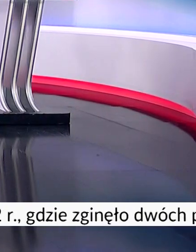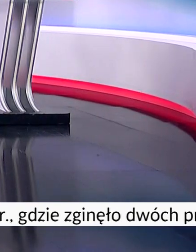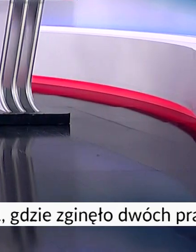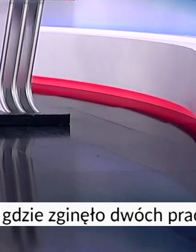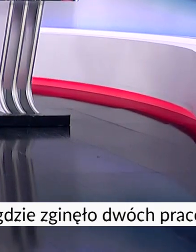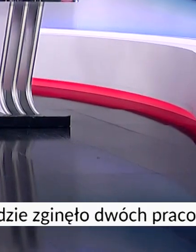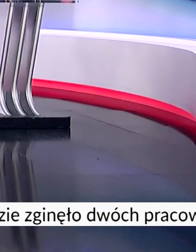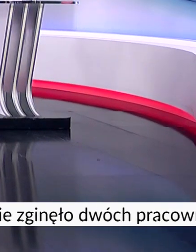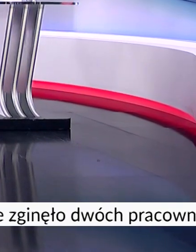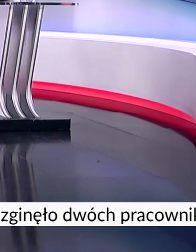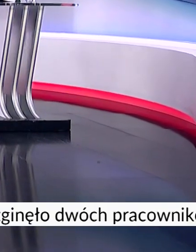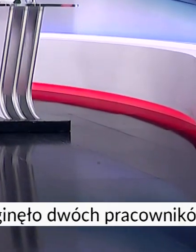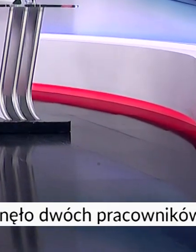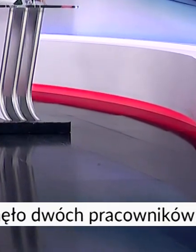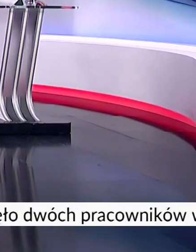Dziękuje.